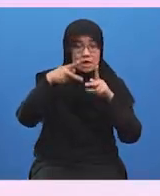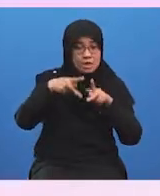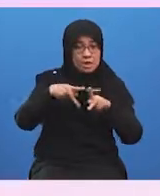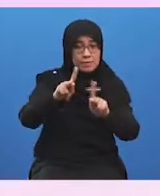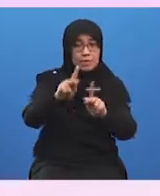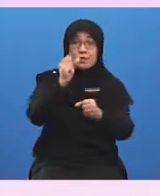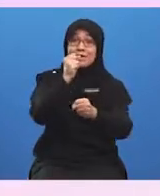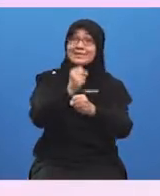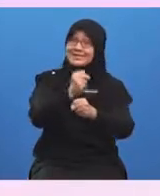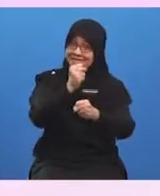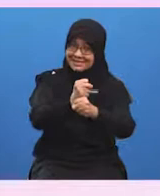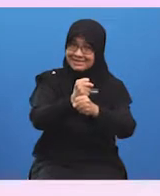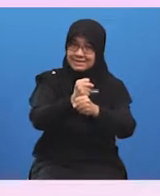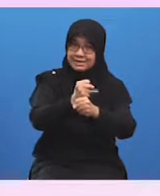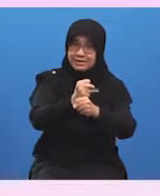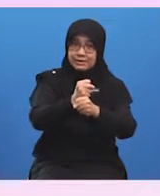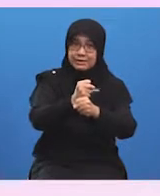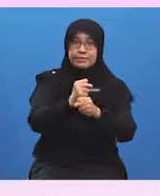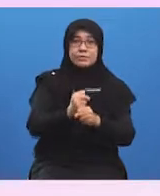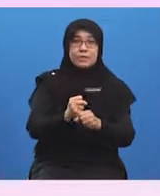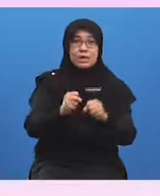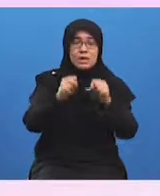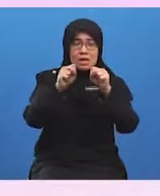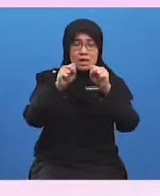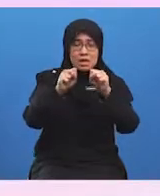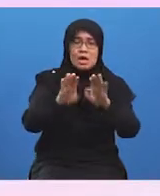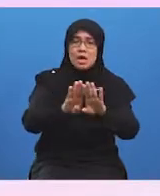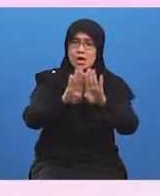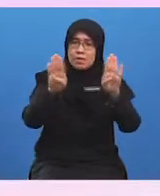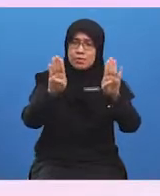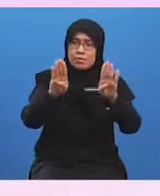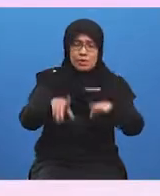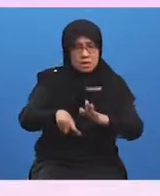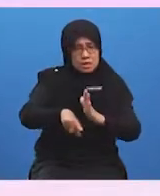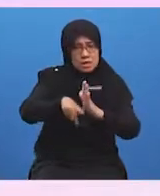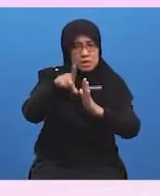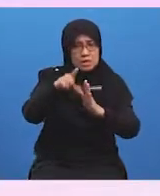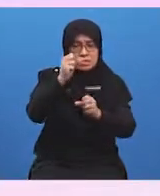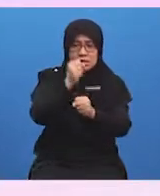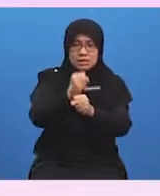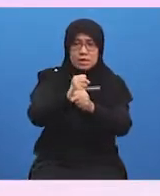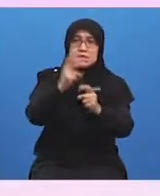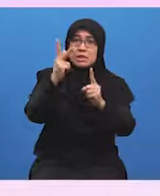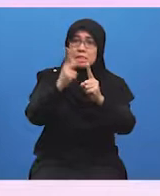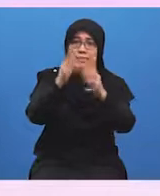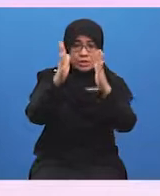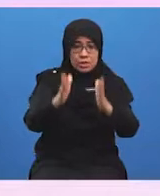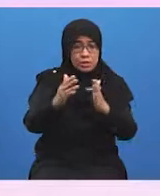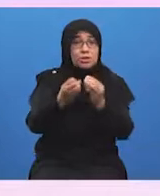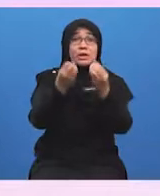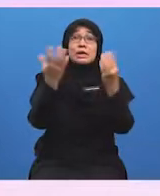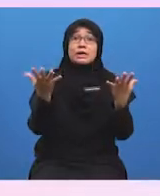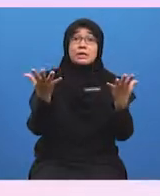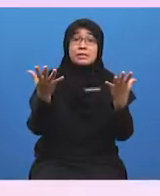pekerjaan. PKS berupaya membuka lebih banyak peluang pekerjaan kepada orang ramai.